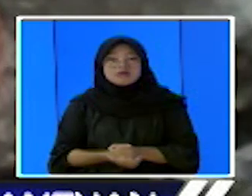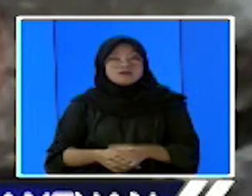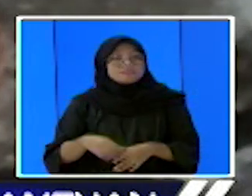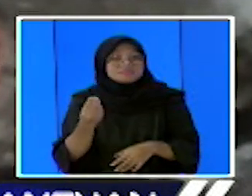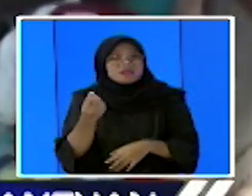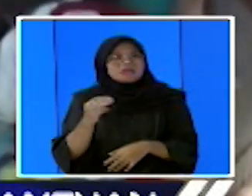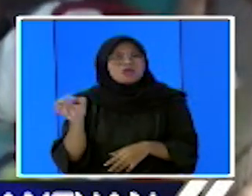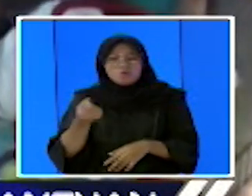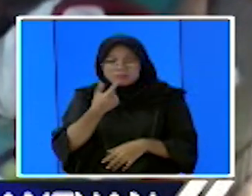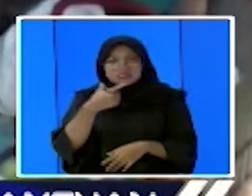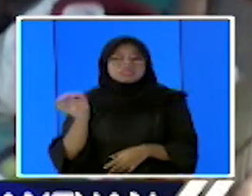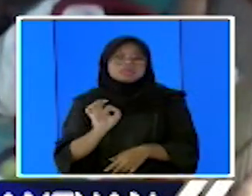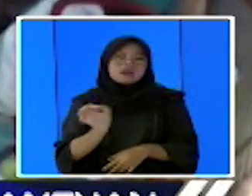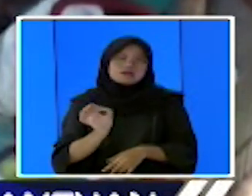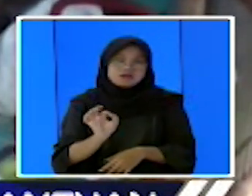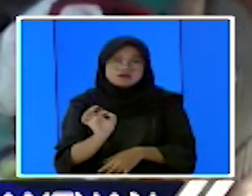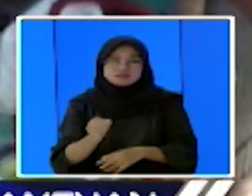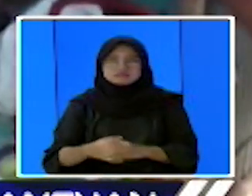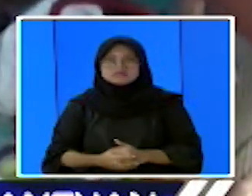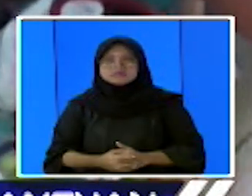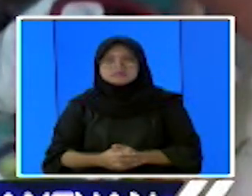yakni menikah dengan beda agama.